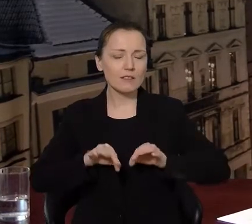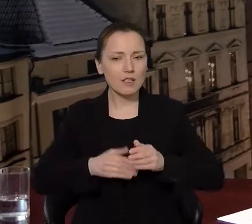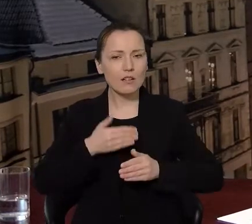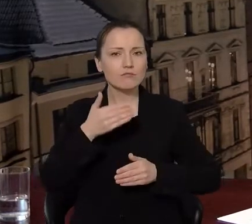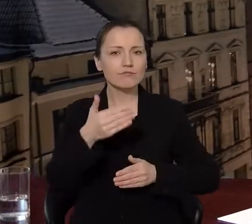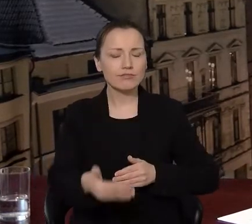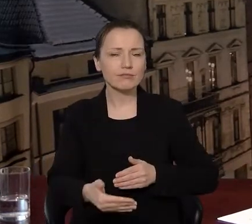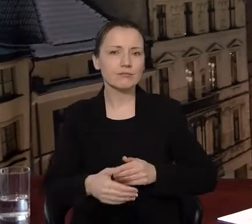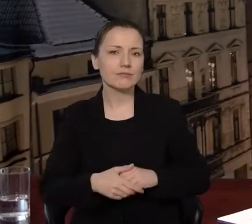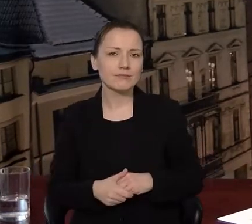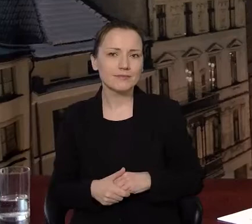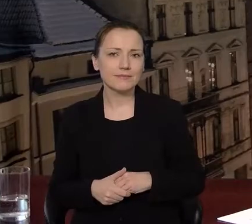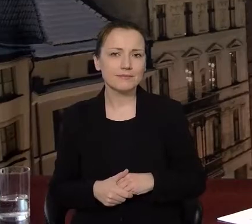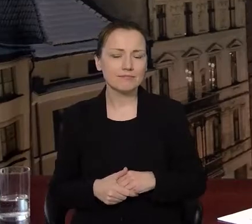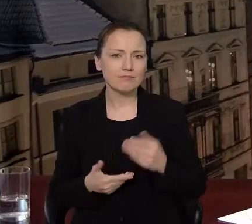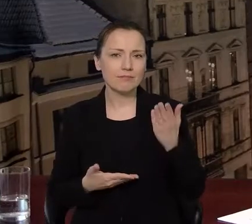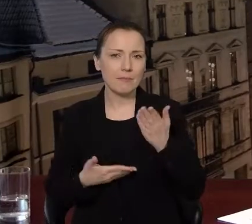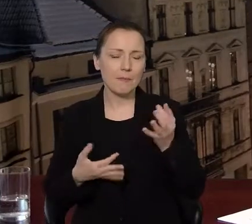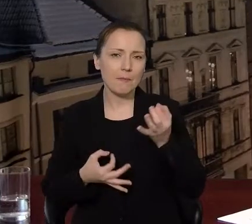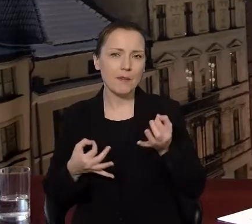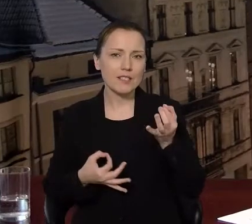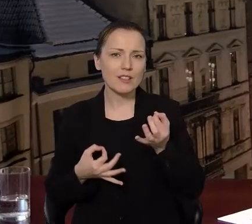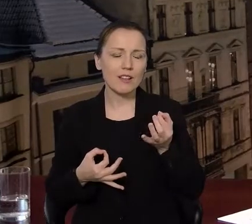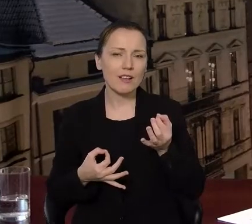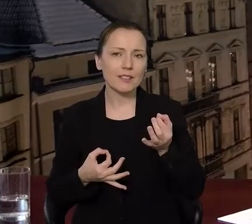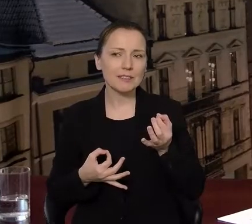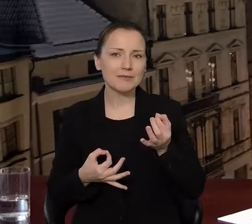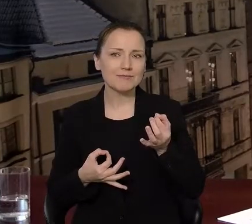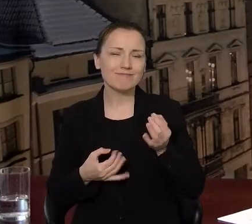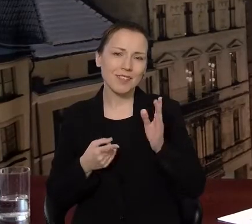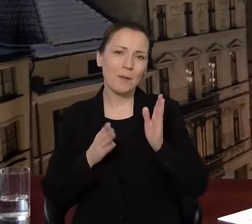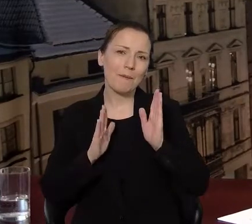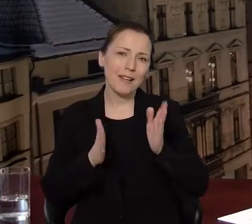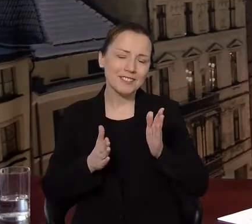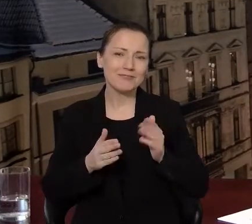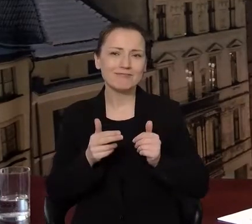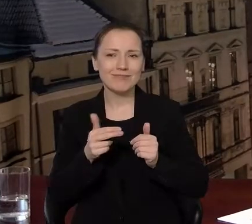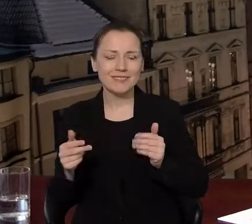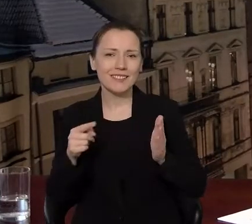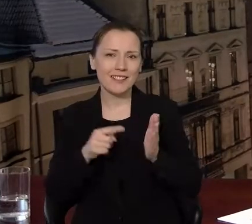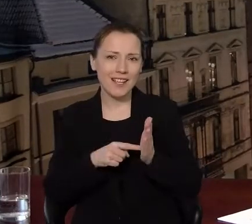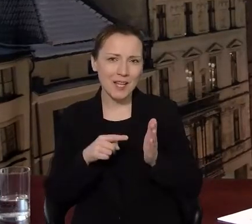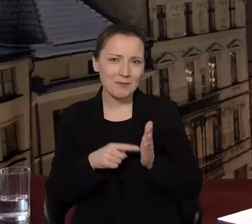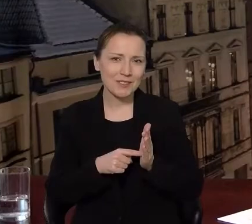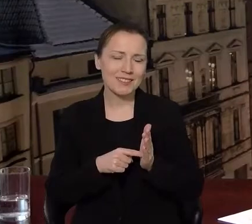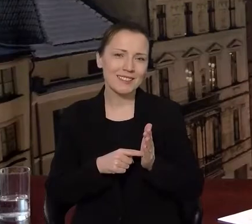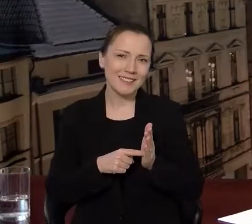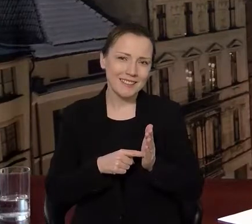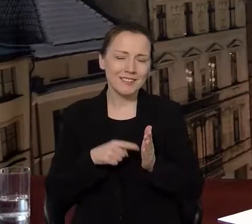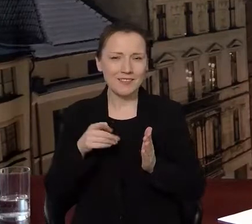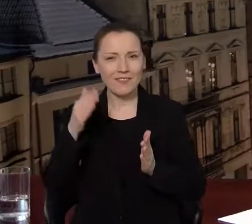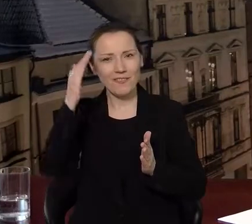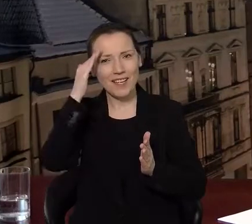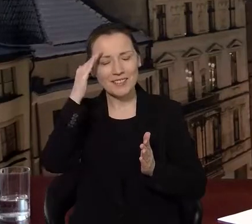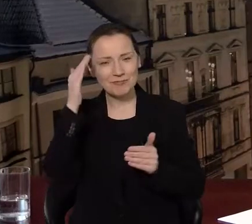myślę, że w momencie właściwym, czyli pewnie każdy z Państwa już domyśla się, że